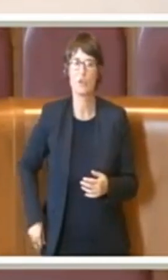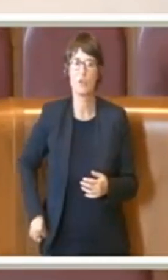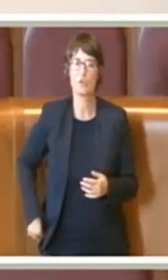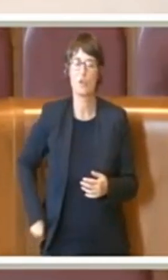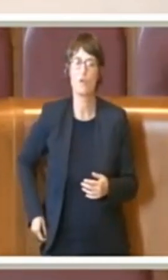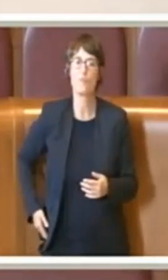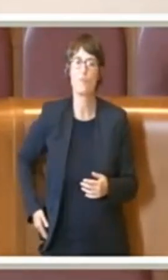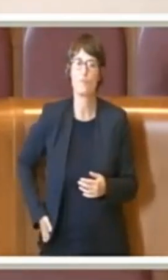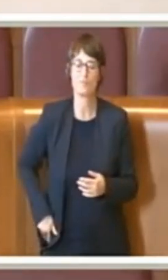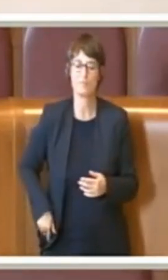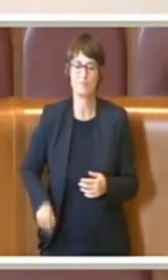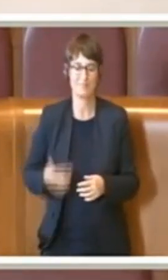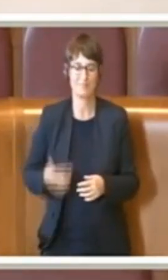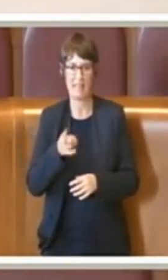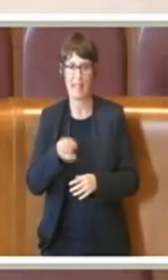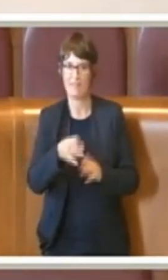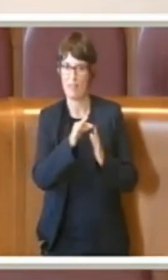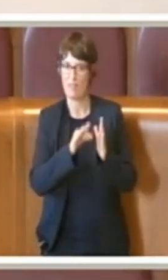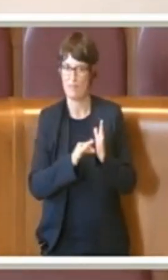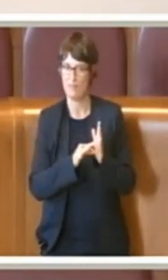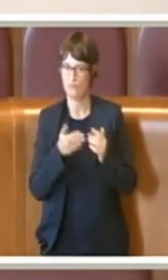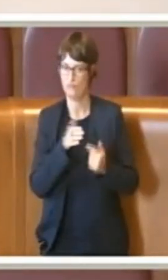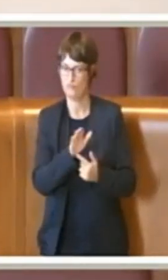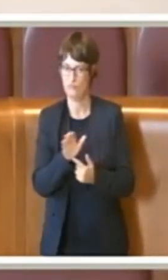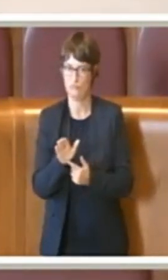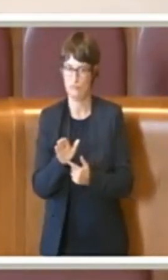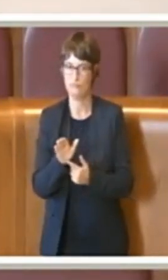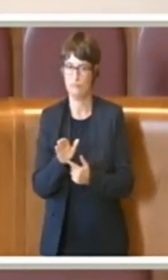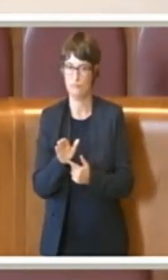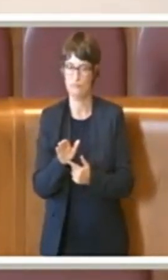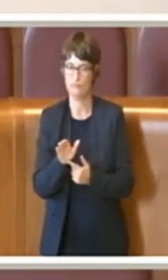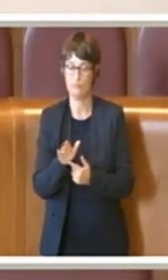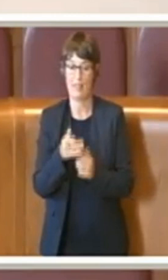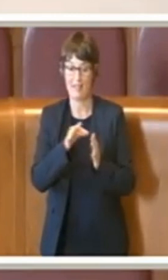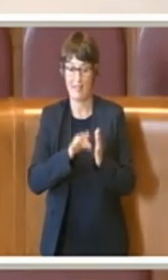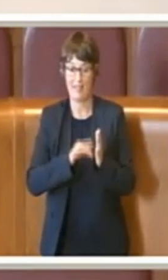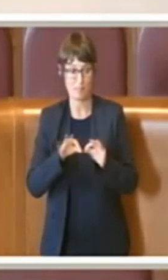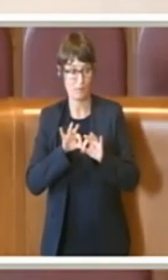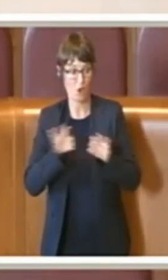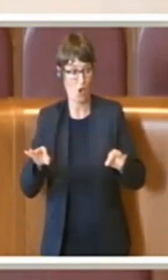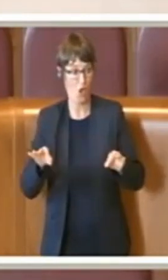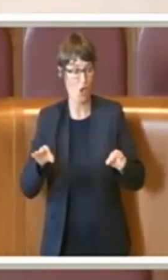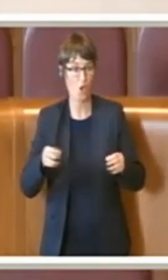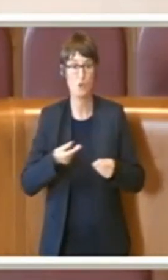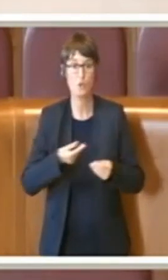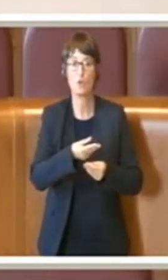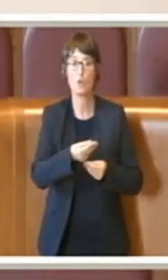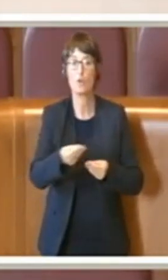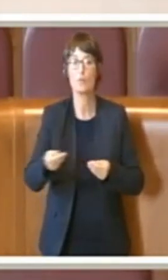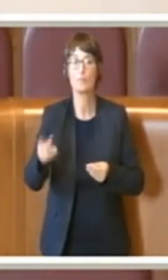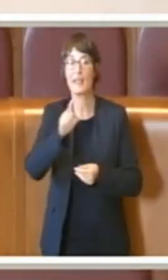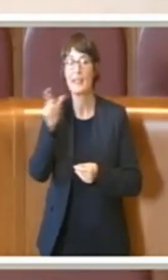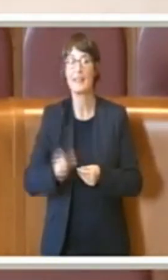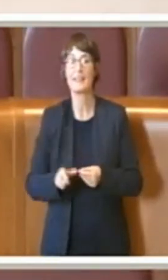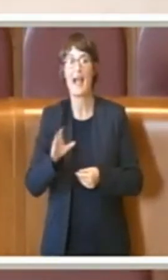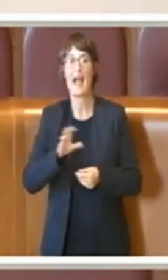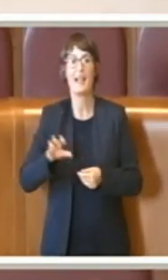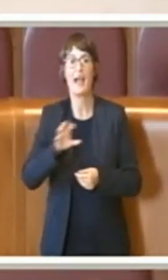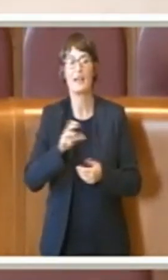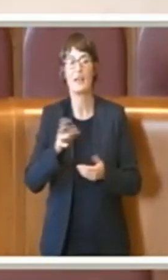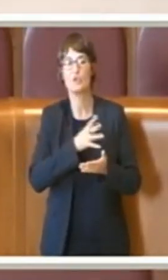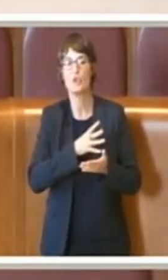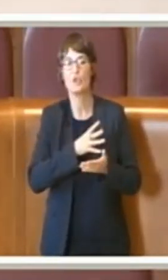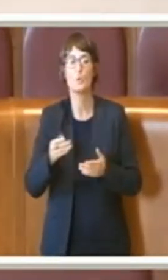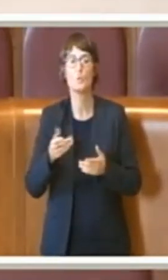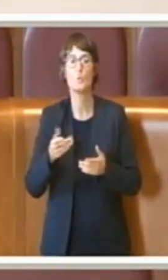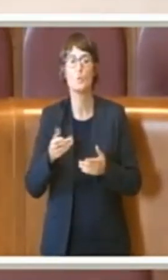'uscita di queste linee guida che verranno immediatamente distribuite in tutta Italia, a tutte le Regioni e a tutti i Comuni